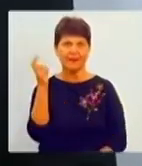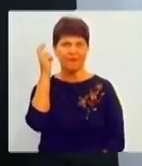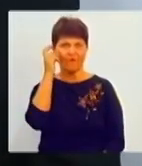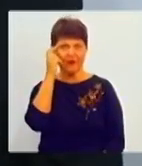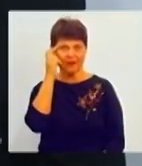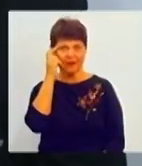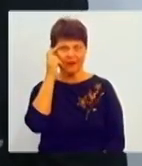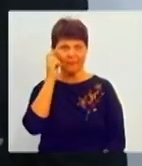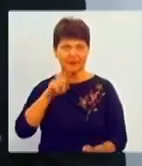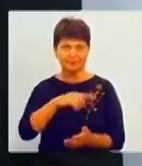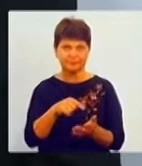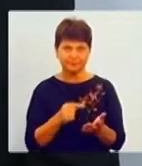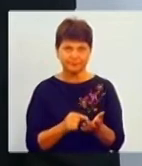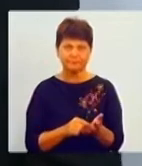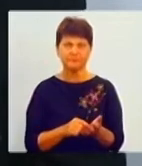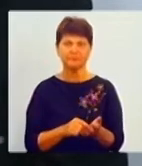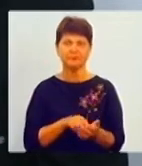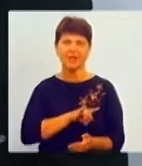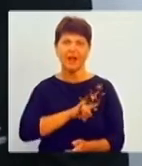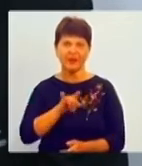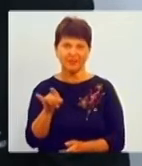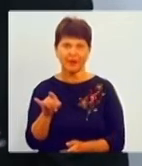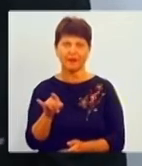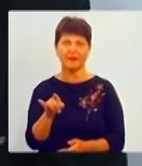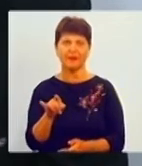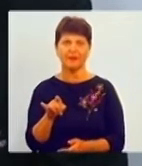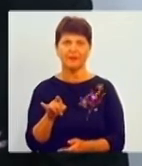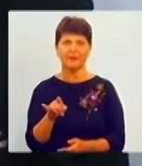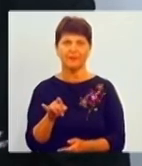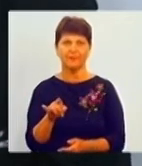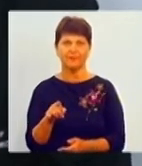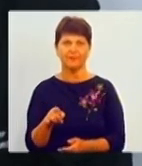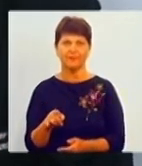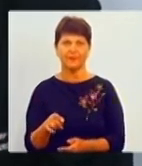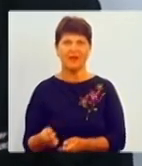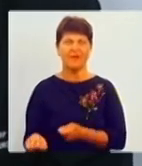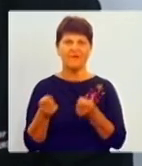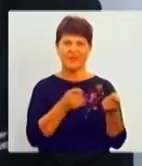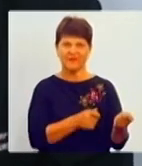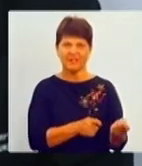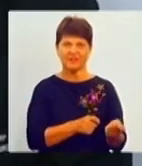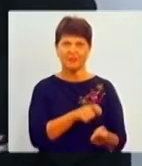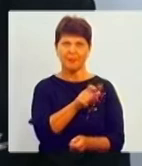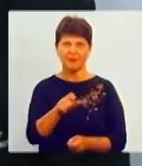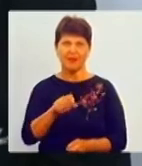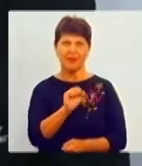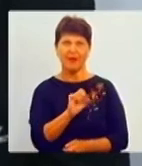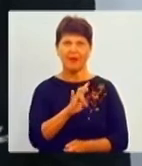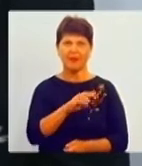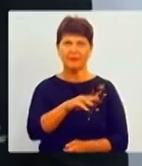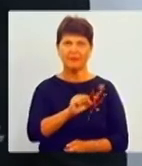відвезли пасажирів, наприклад, там в Анталію чи в Шармачей,